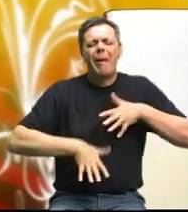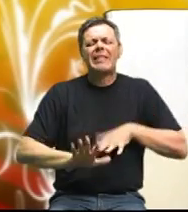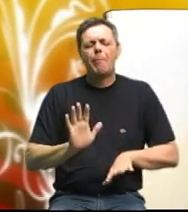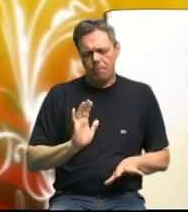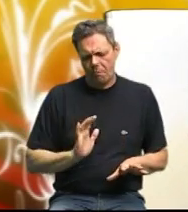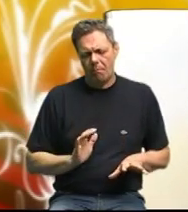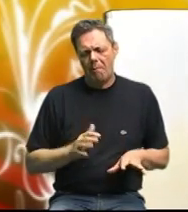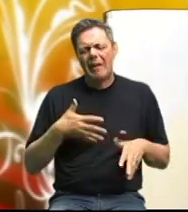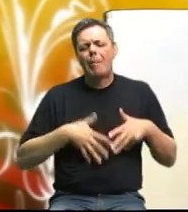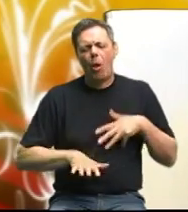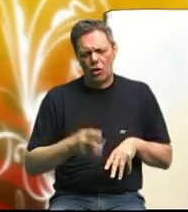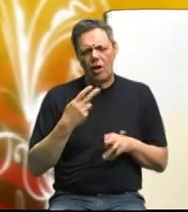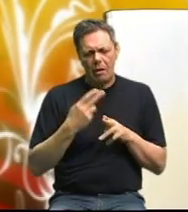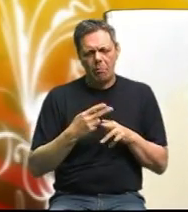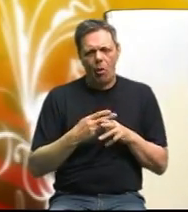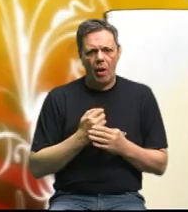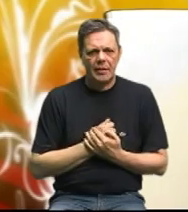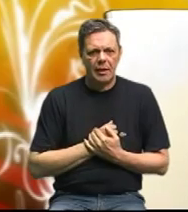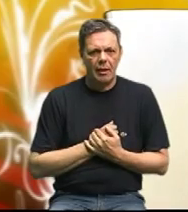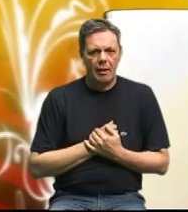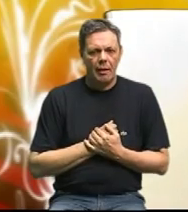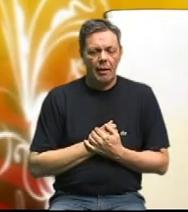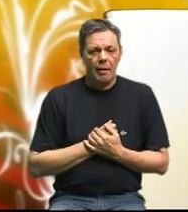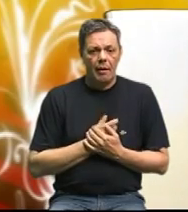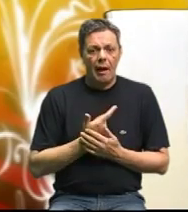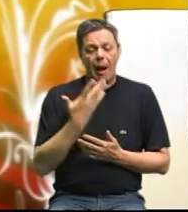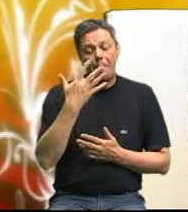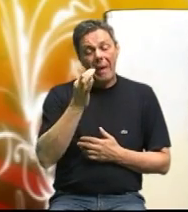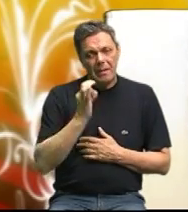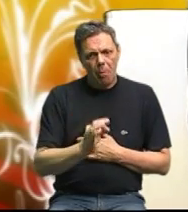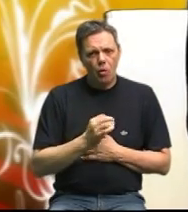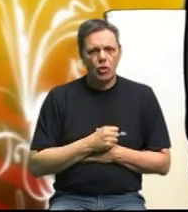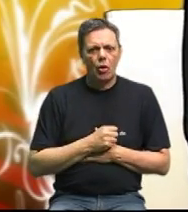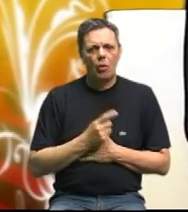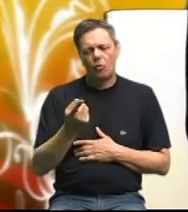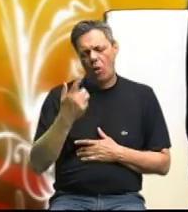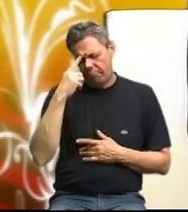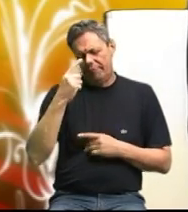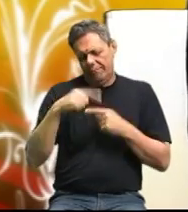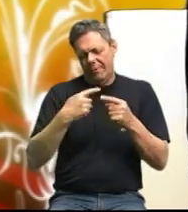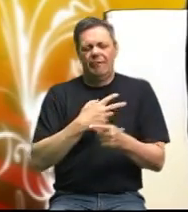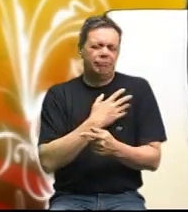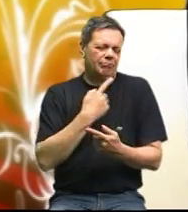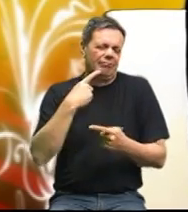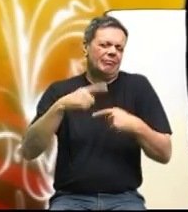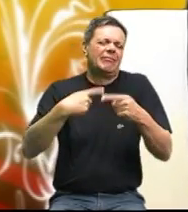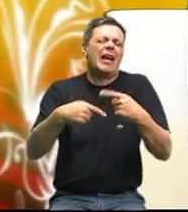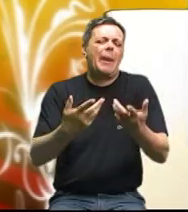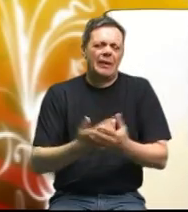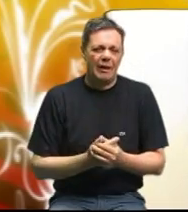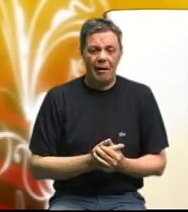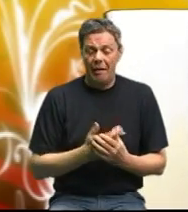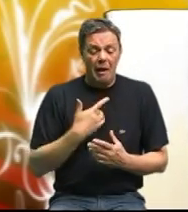bolesti. Metaboličke. Metaboličke bolesti. A 5% to je genetika. Niko ne zna zašto malo